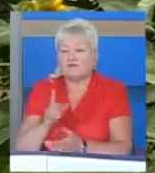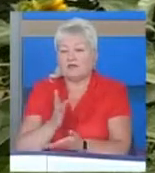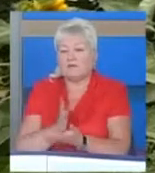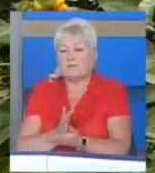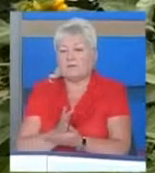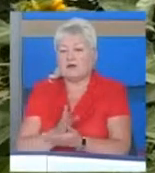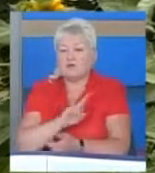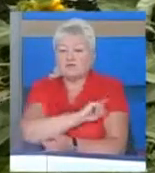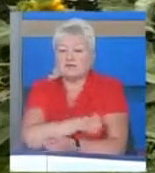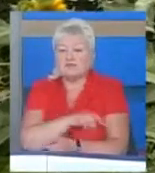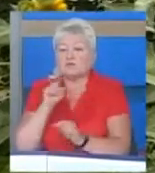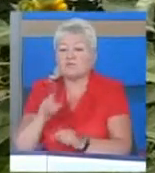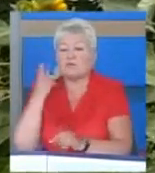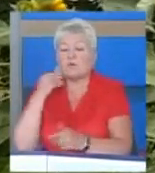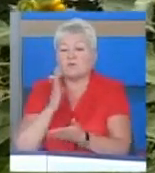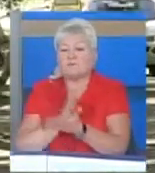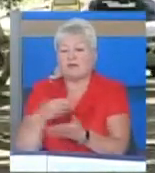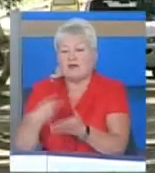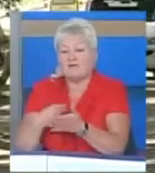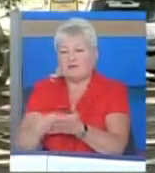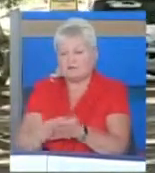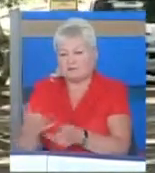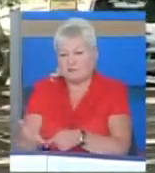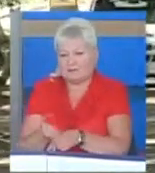силу тоді, коли вони є фінансово підкріплені.